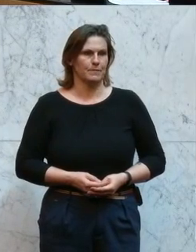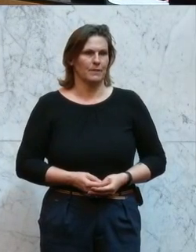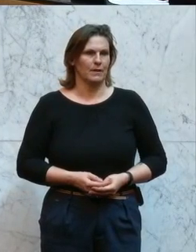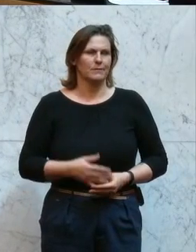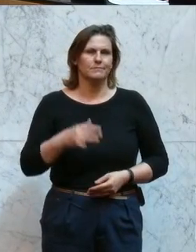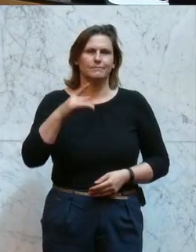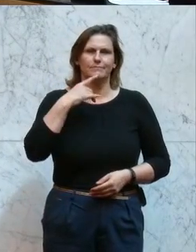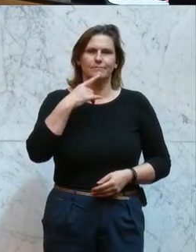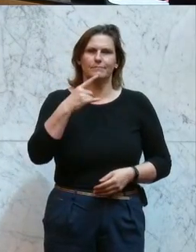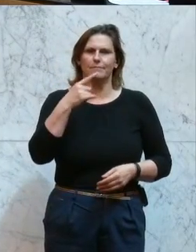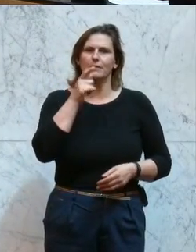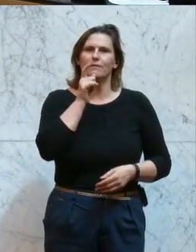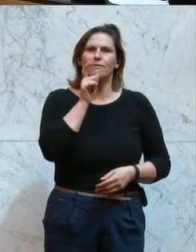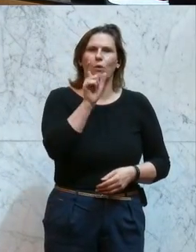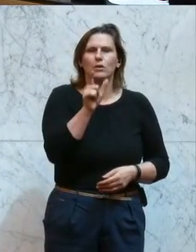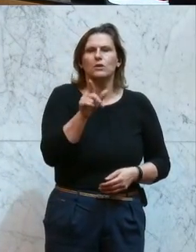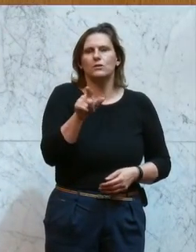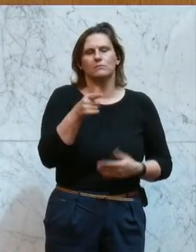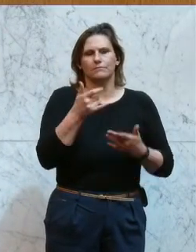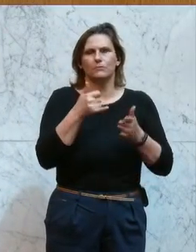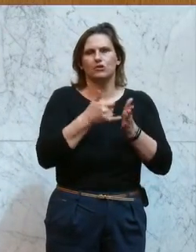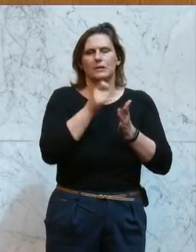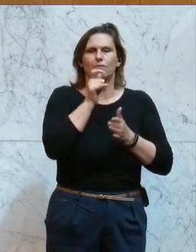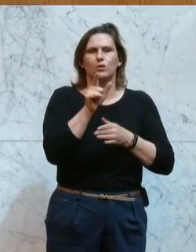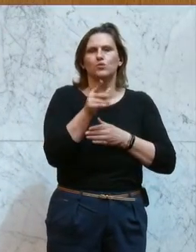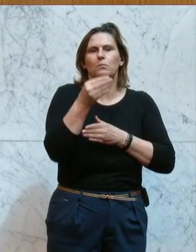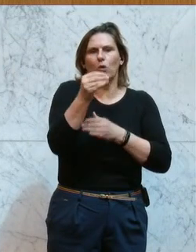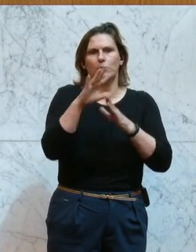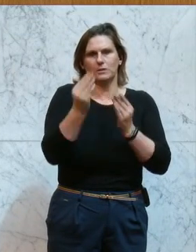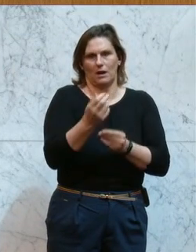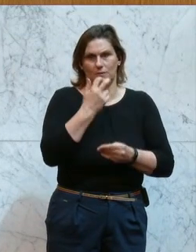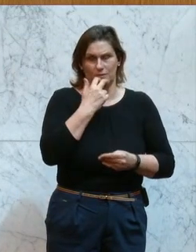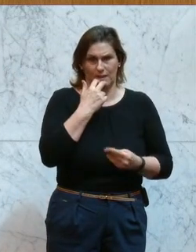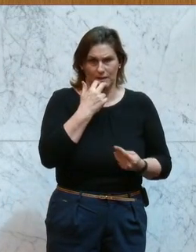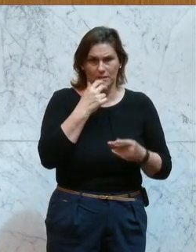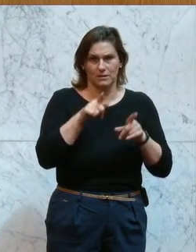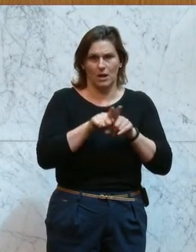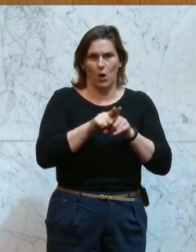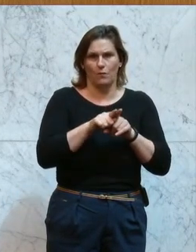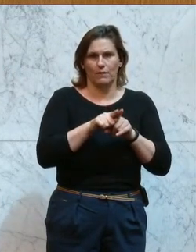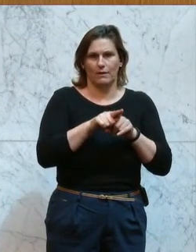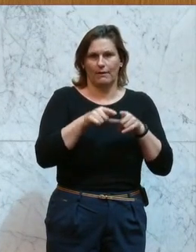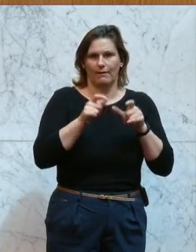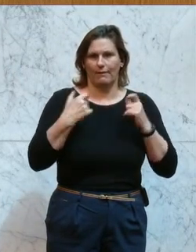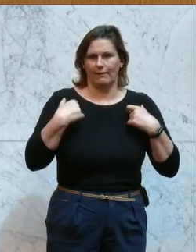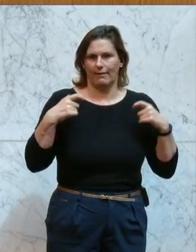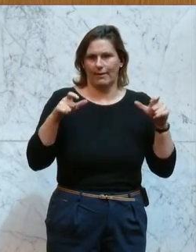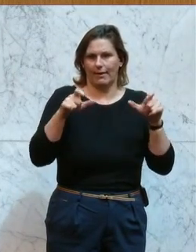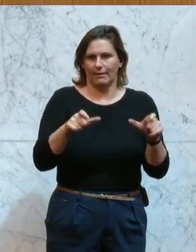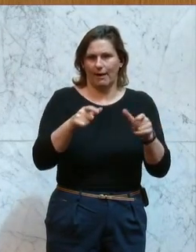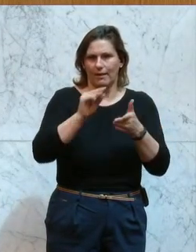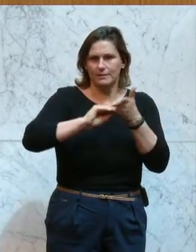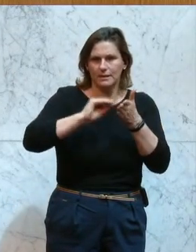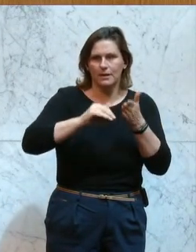Stichwort, Stichwort kriegst eh alles, was du willst. Reden wir über einen ÖVP-Generalsekretär in einem ÖVP-Ministerium, der gern